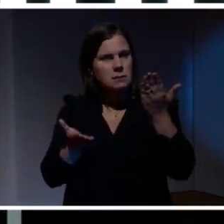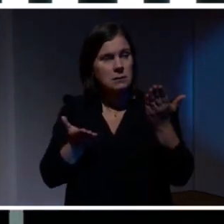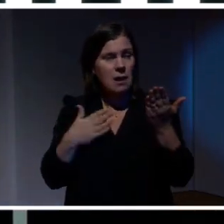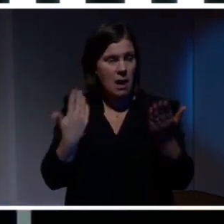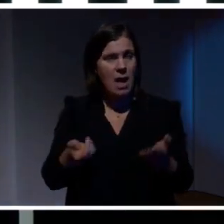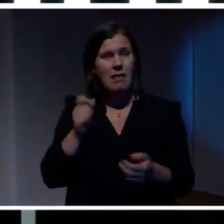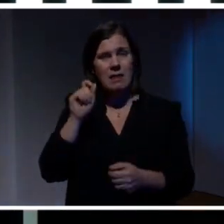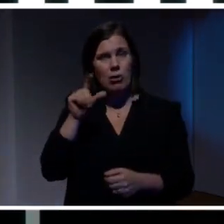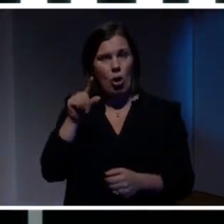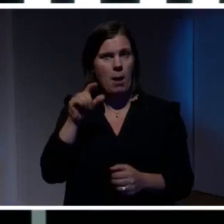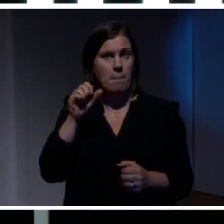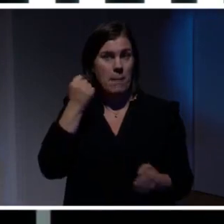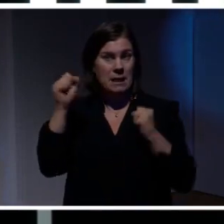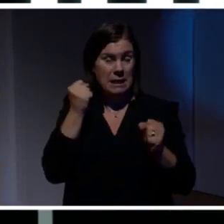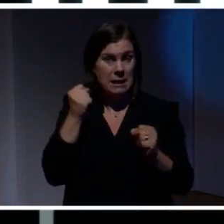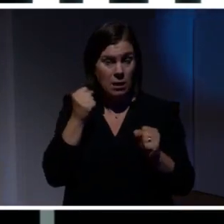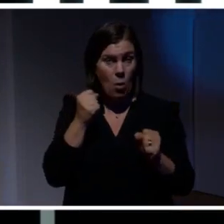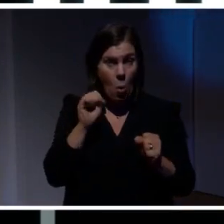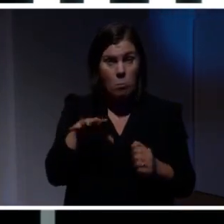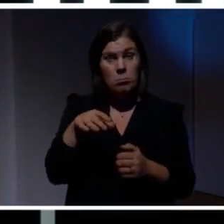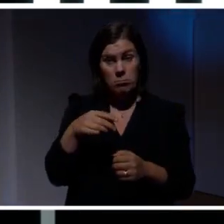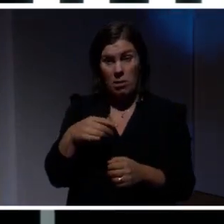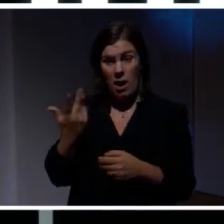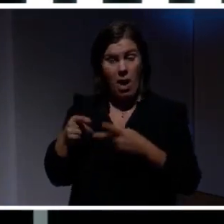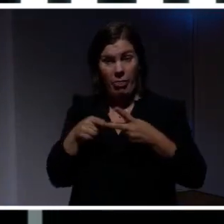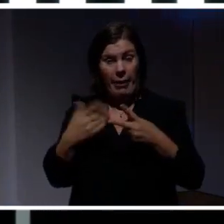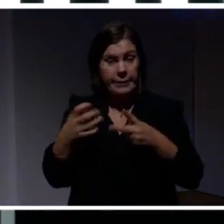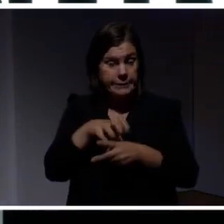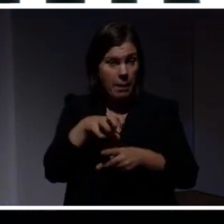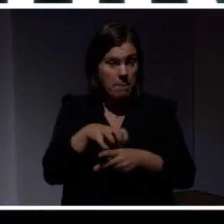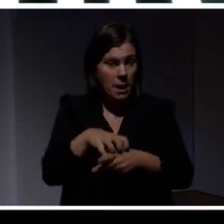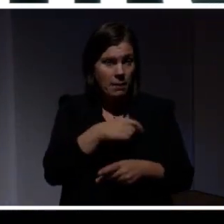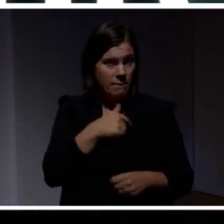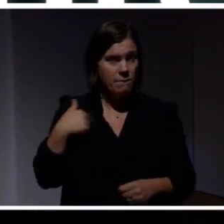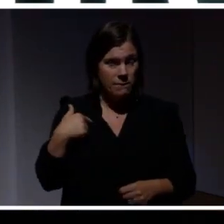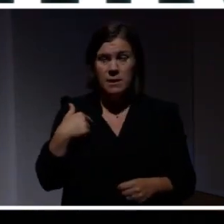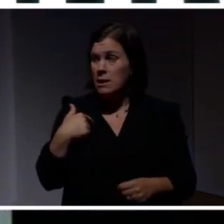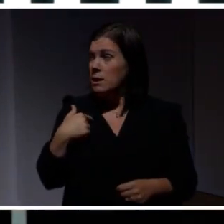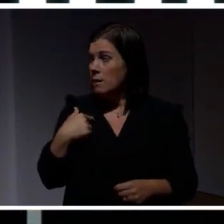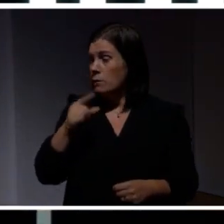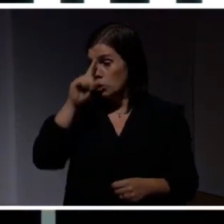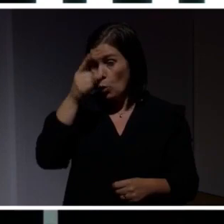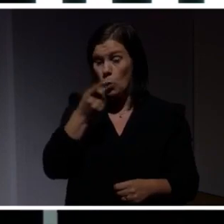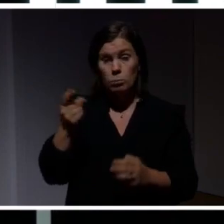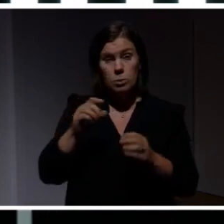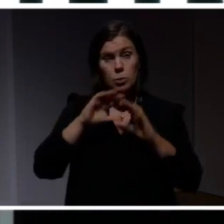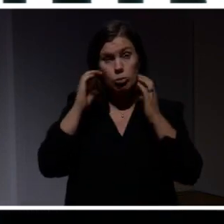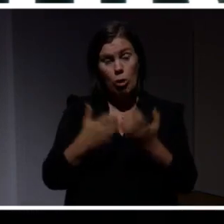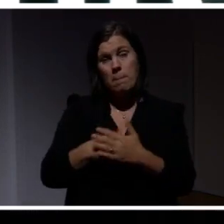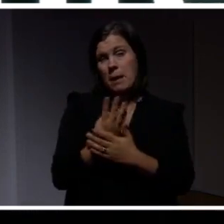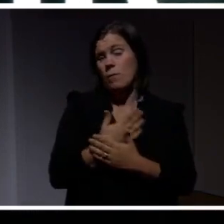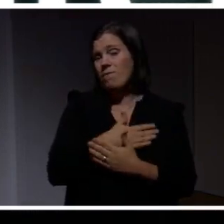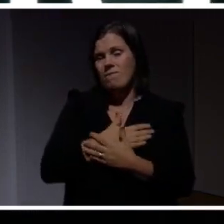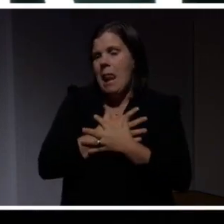panikbenet. Och det andra har med samhället att göra. För vi har ju också förstått att de sociala medierna som vi ju